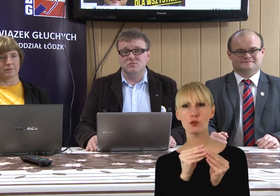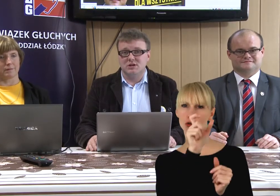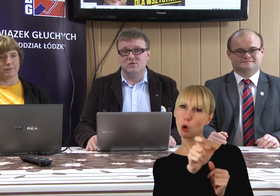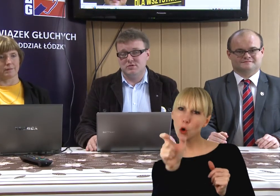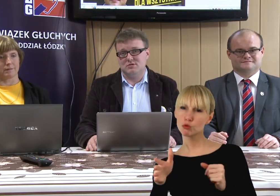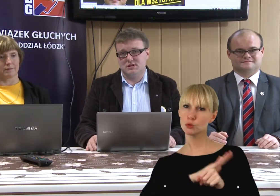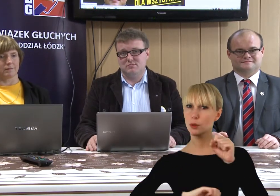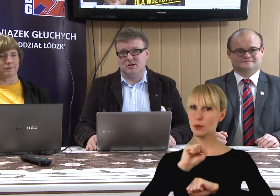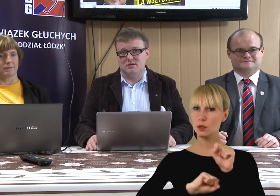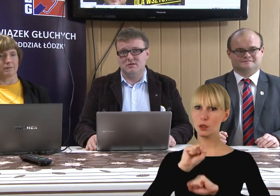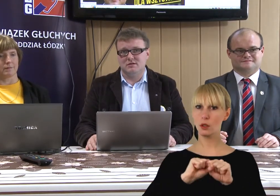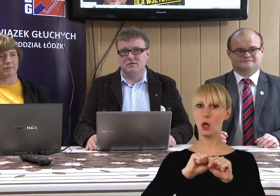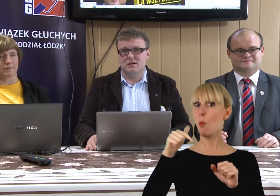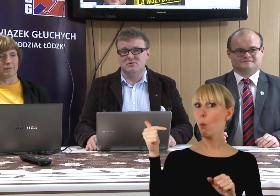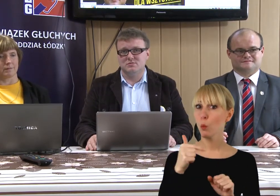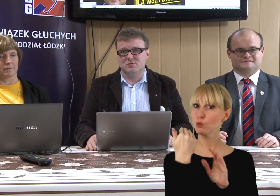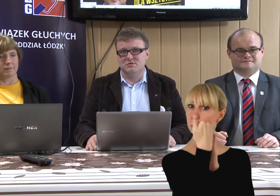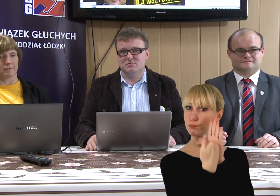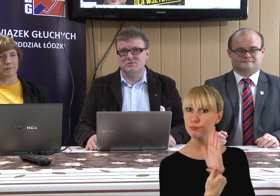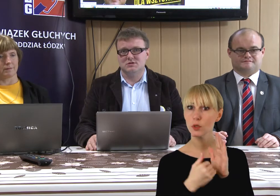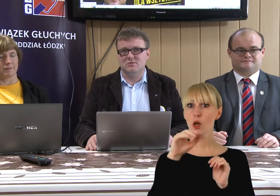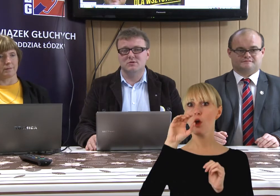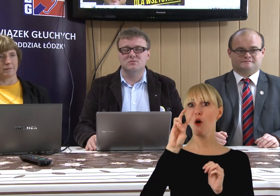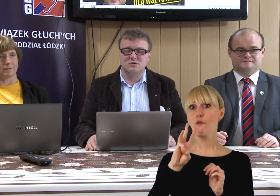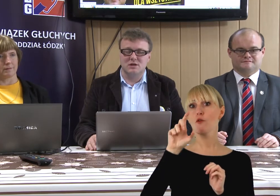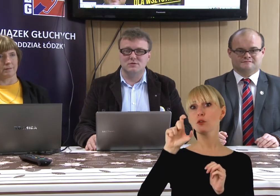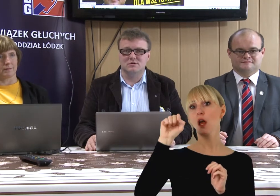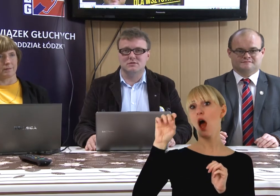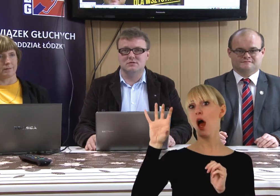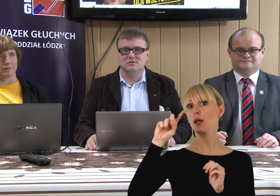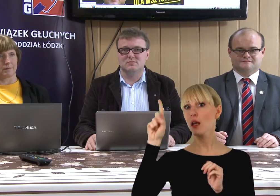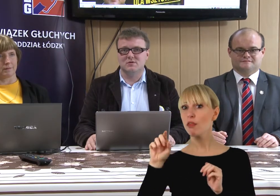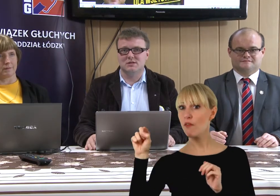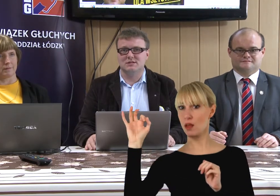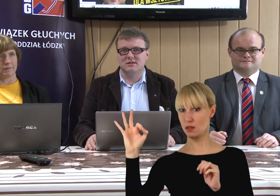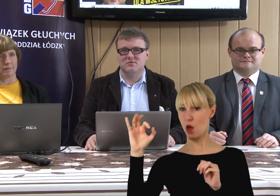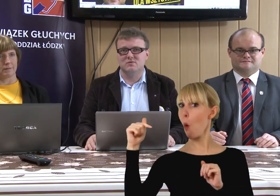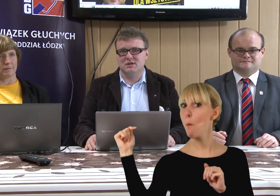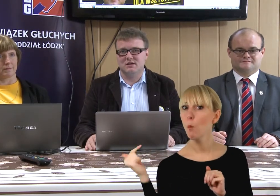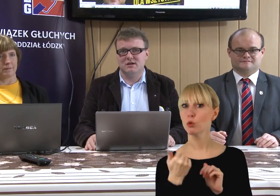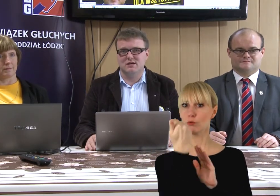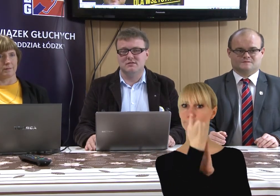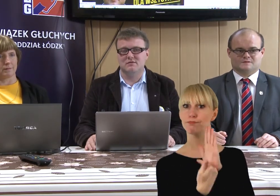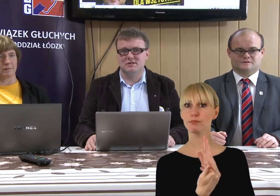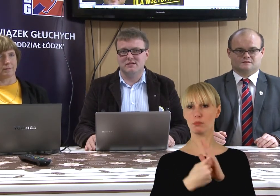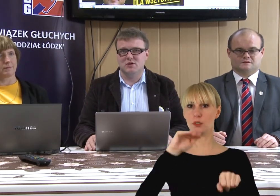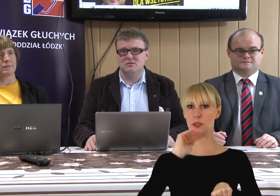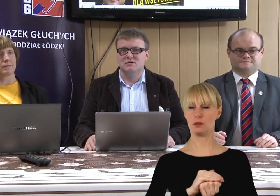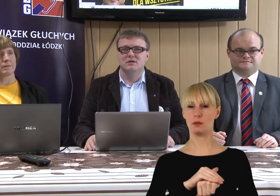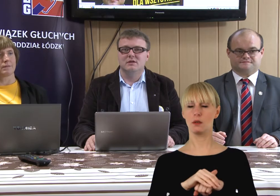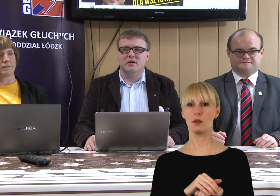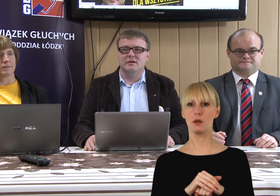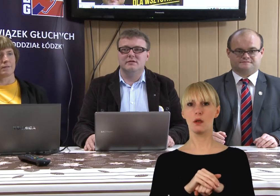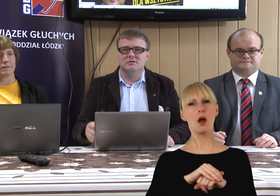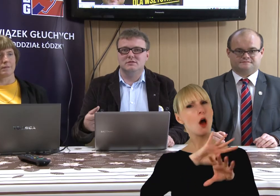będą musiały być dostępne dla osób z niepełnosprawnościami. Będą musiały spełniać standard WCAG 2.0